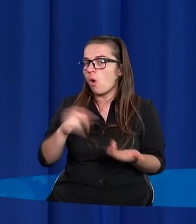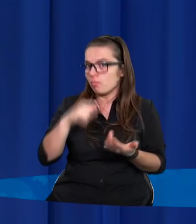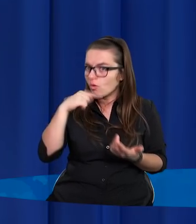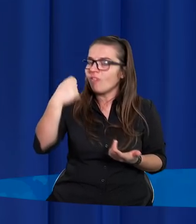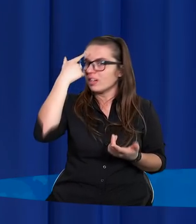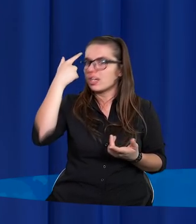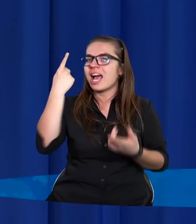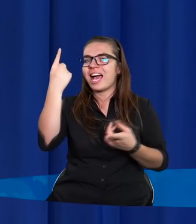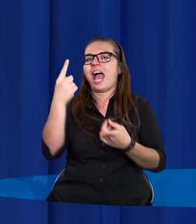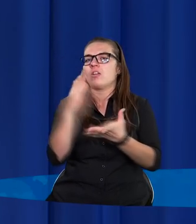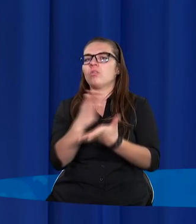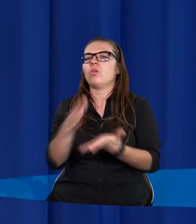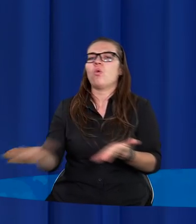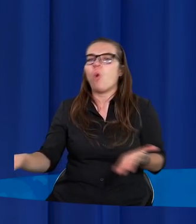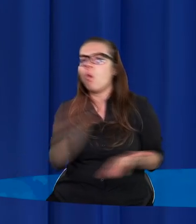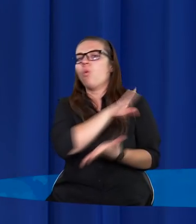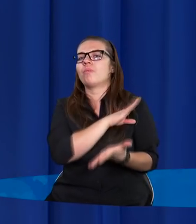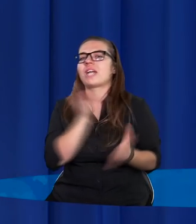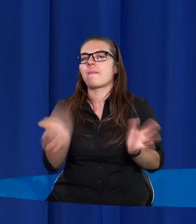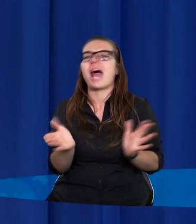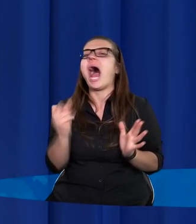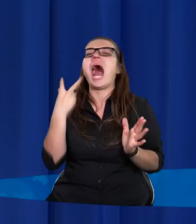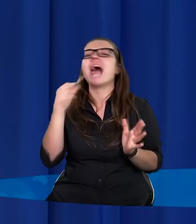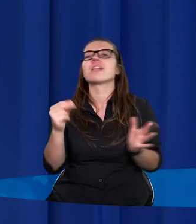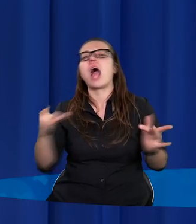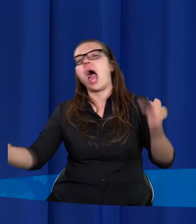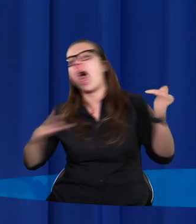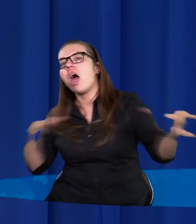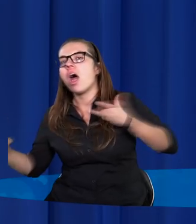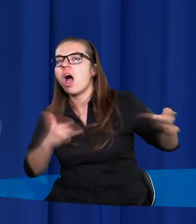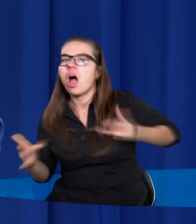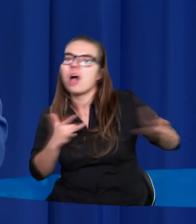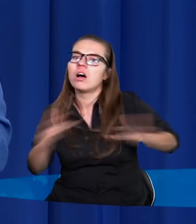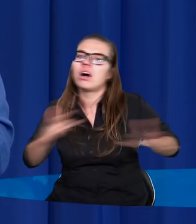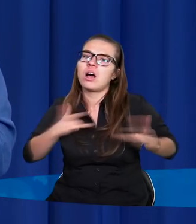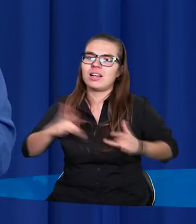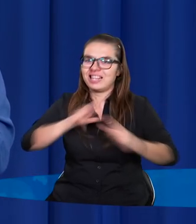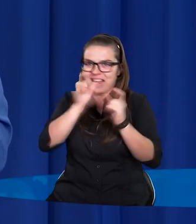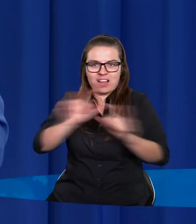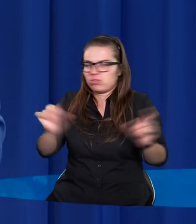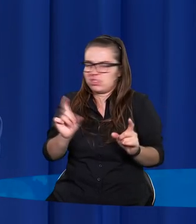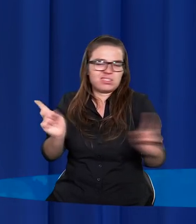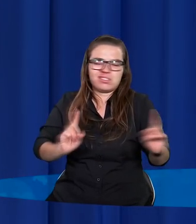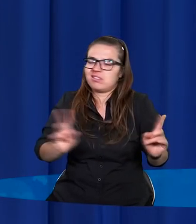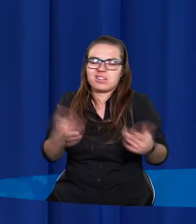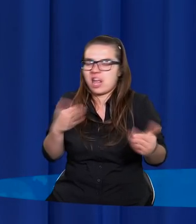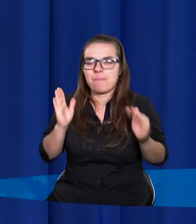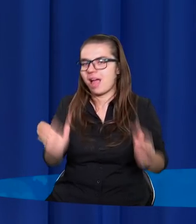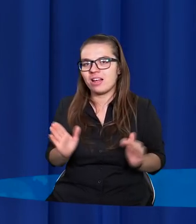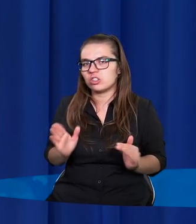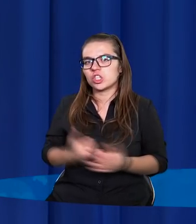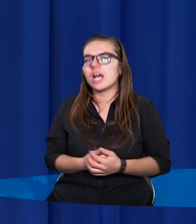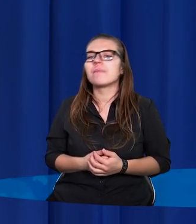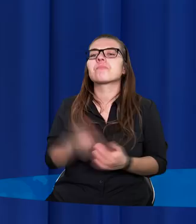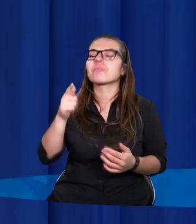uświadomić, jak bardzo będziesz cierpiał. I teraz, gdybyśmy